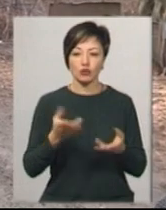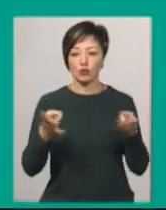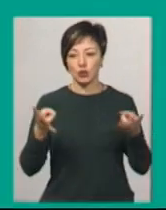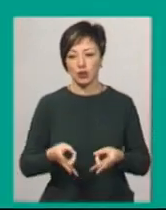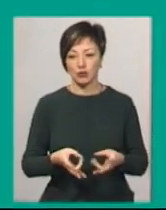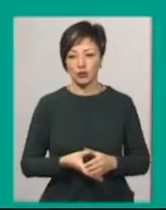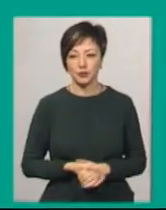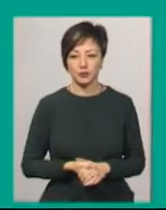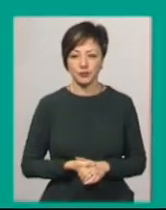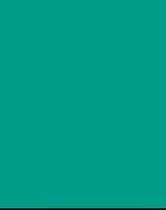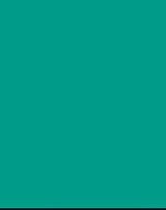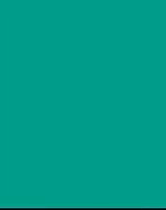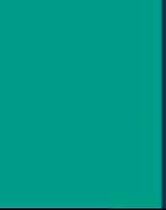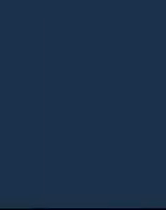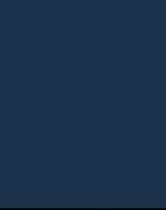потрібно».